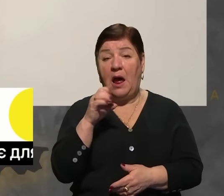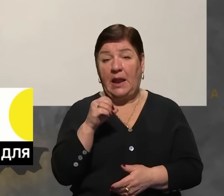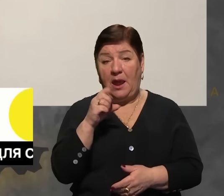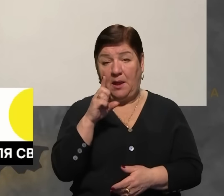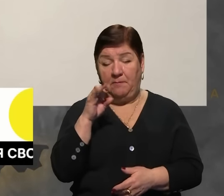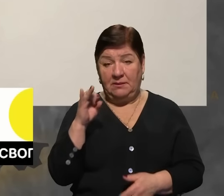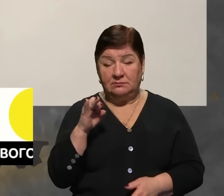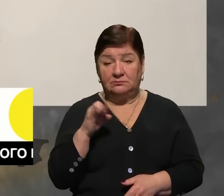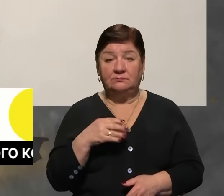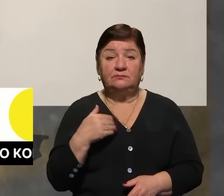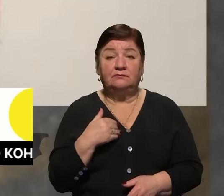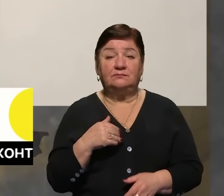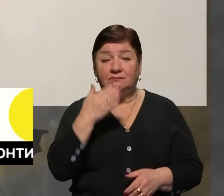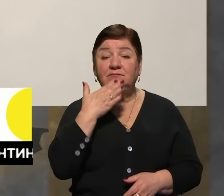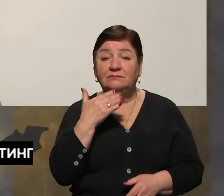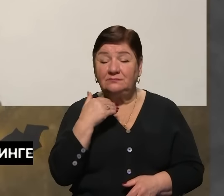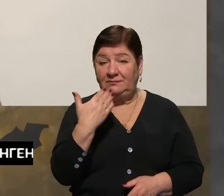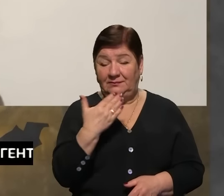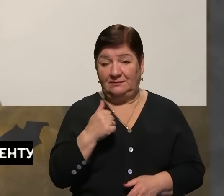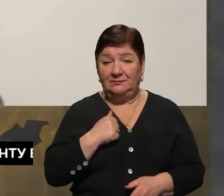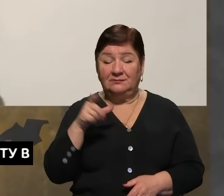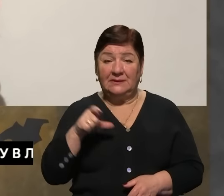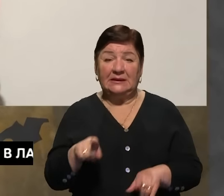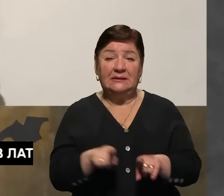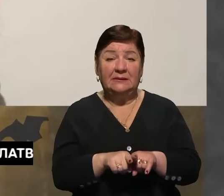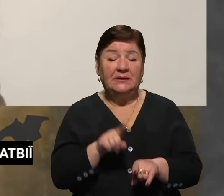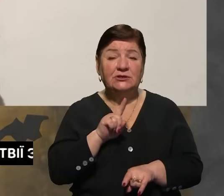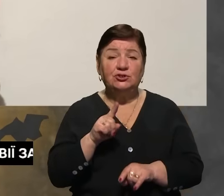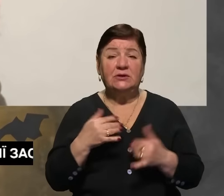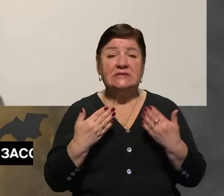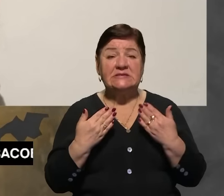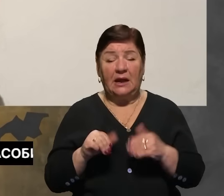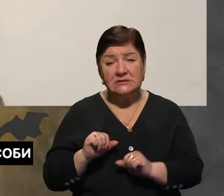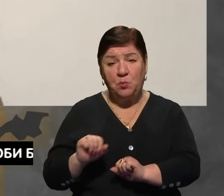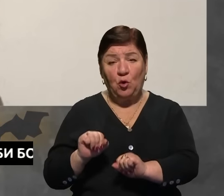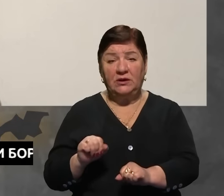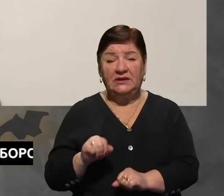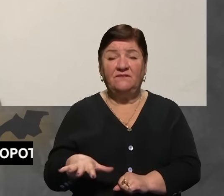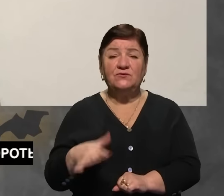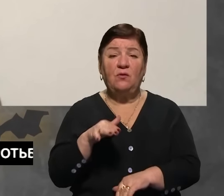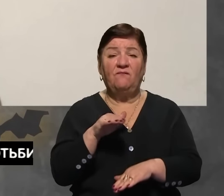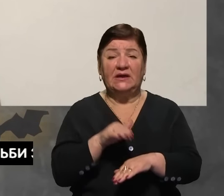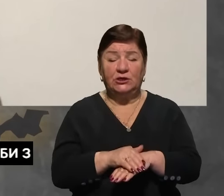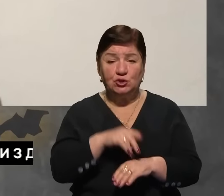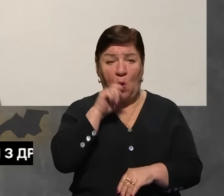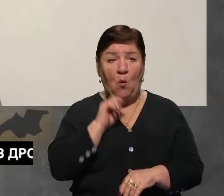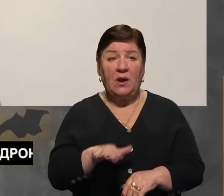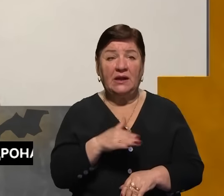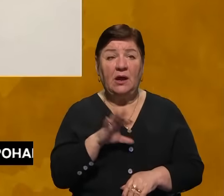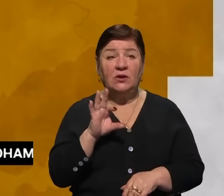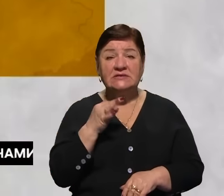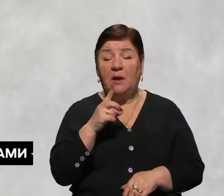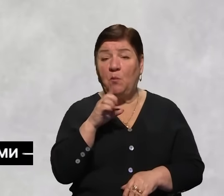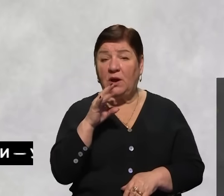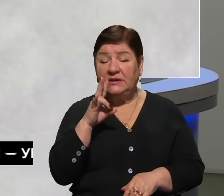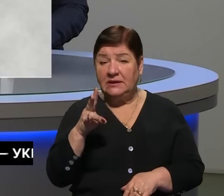за те, що долучилися до ефіру, і дякуємо вашим побратимам і посестрам за те, що зараз бороните всю фактичну Україну. Це був Олександр Бородін,